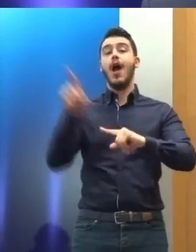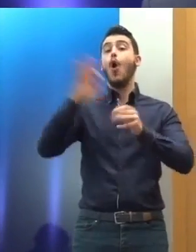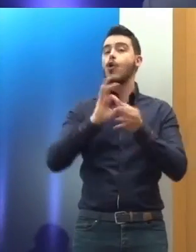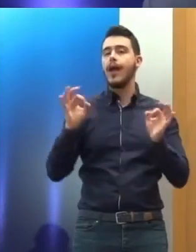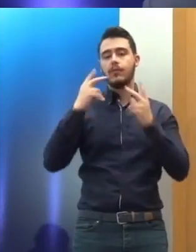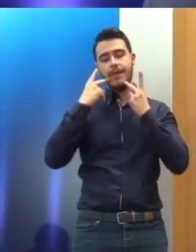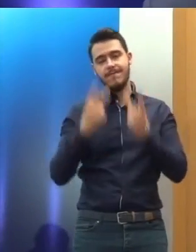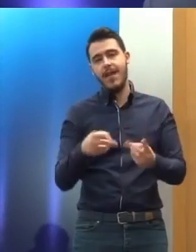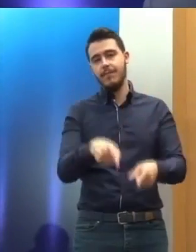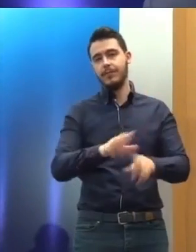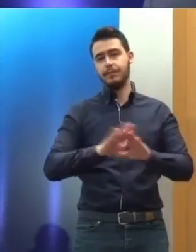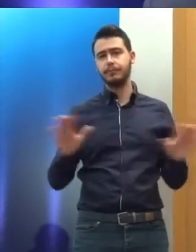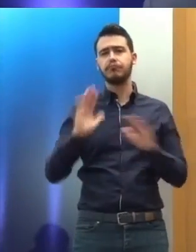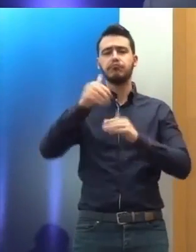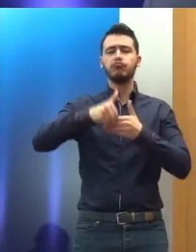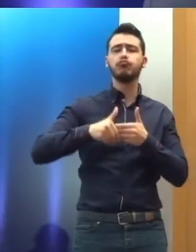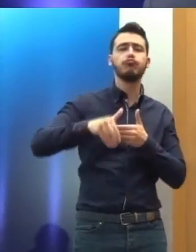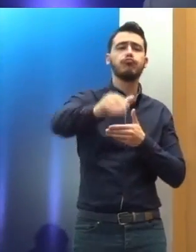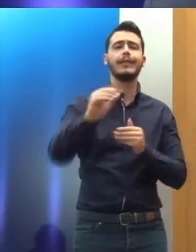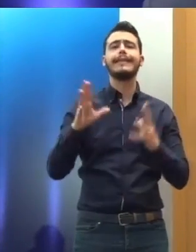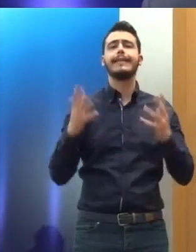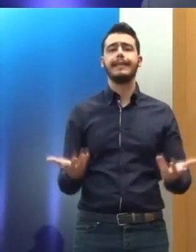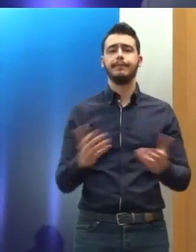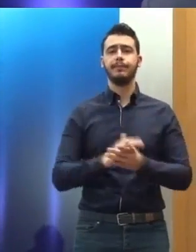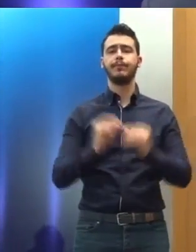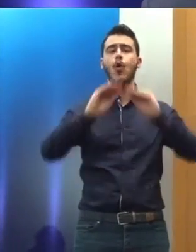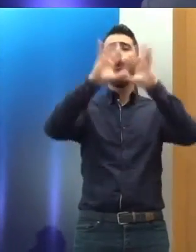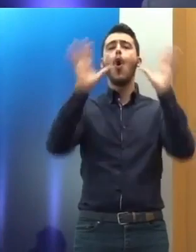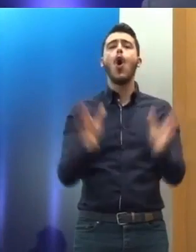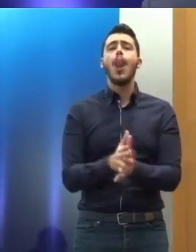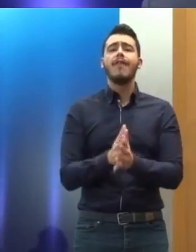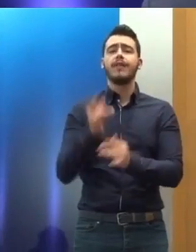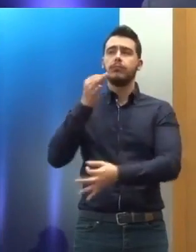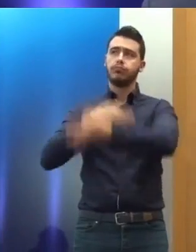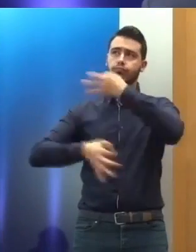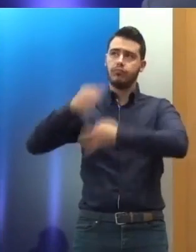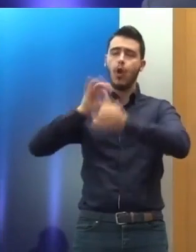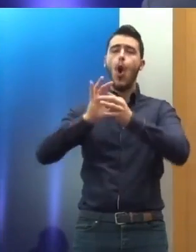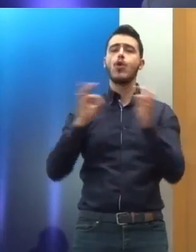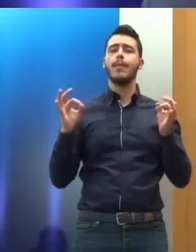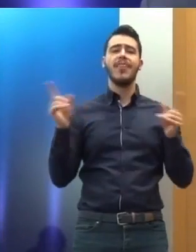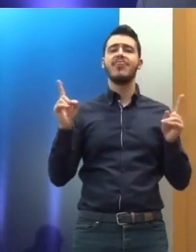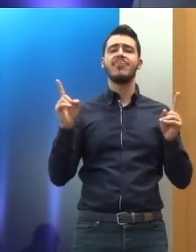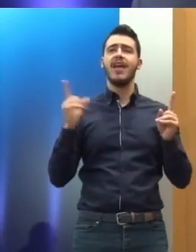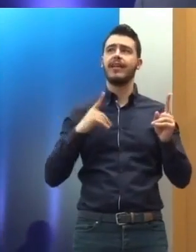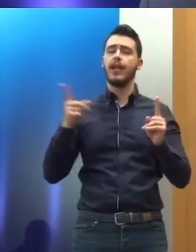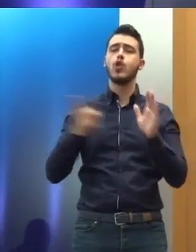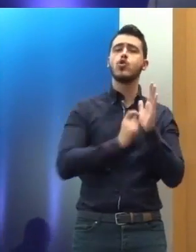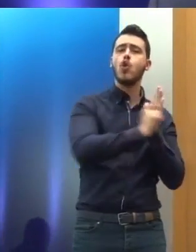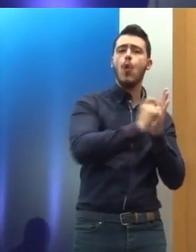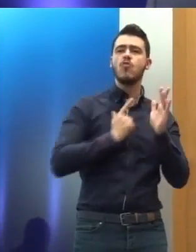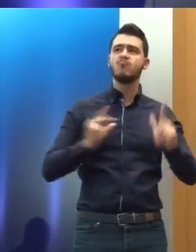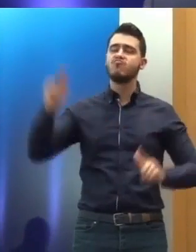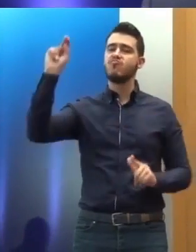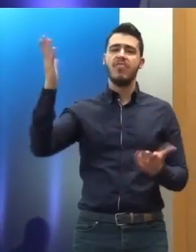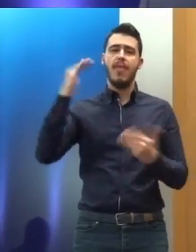συνέχεια θα δοθεί από εδώ και πέρα. Όλες αυτές οι συστάσεις που δεχτήκαμε δεν είναι νομικά δεσμευτικές γιατί οι κύριες συμβάσεις